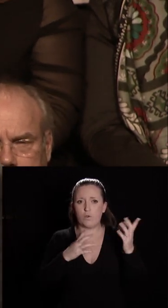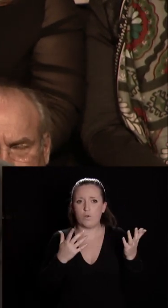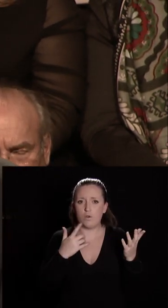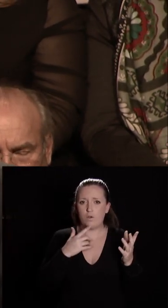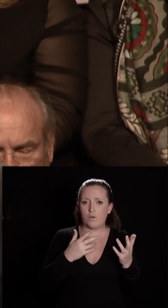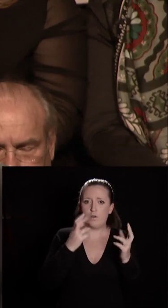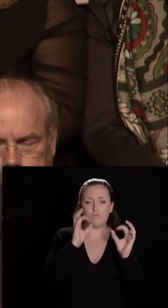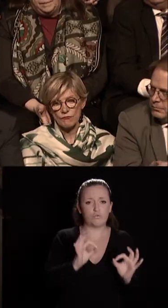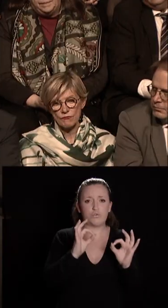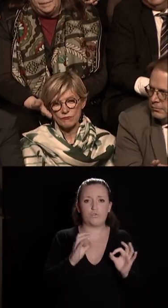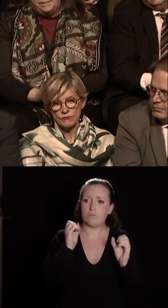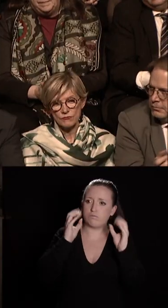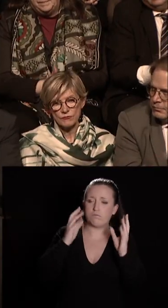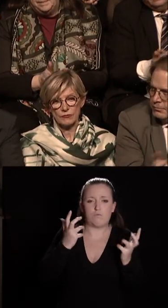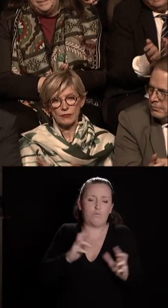besoin tous les jours.